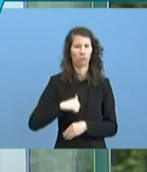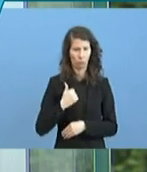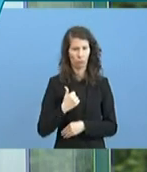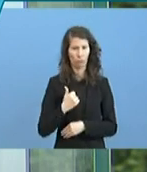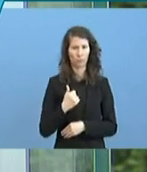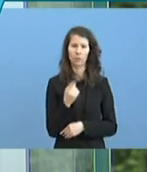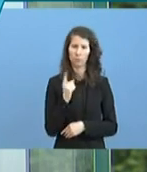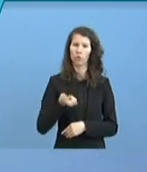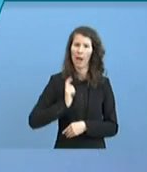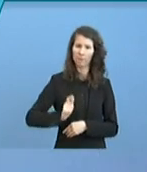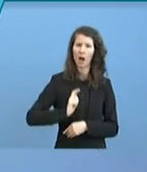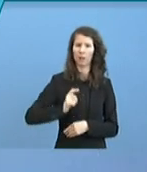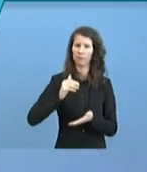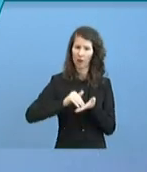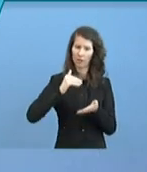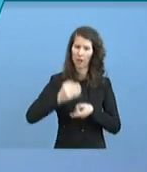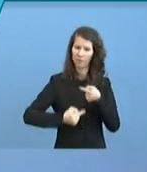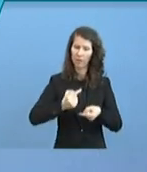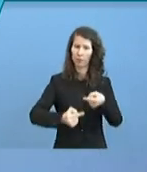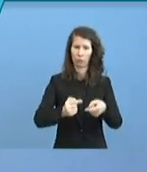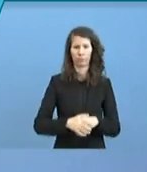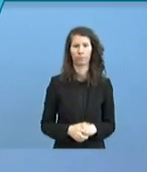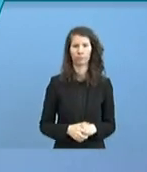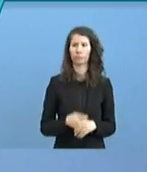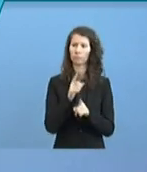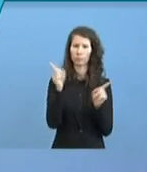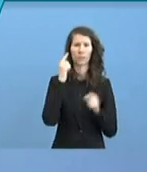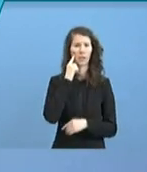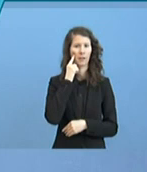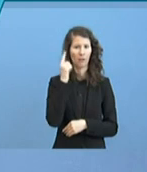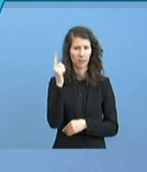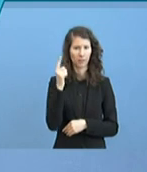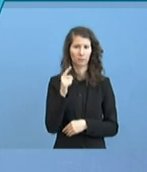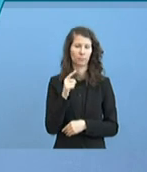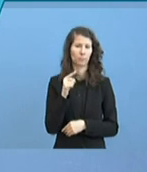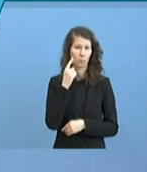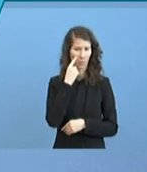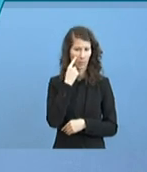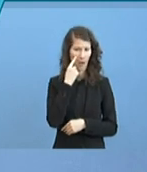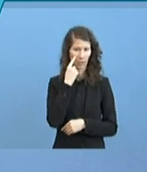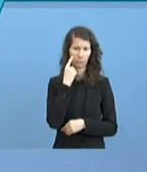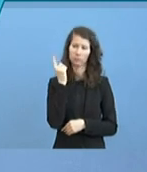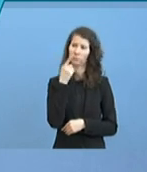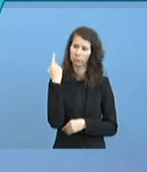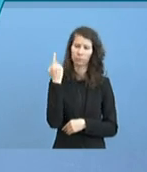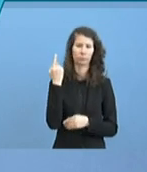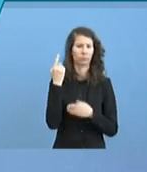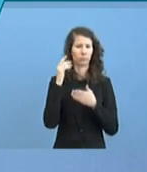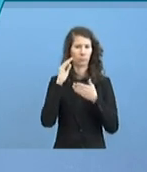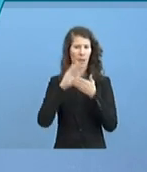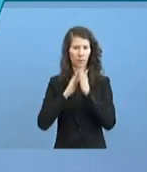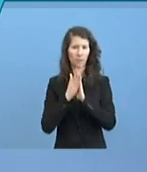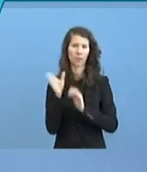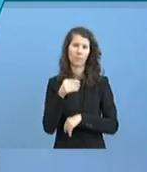entwickelt. Und wie Sie wissen, hat sich das Kaminett auch darauf verständigt, zusammen mit dem